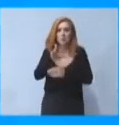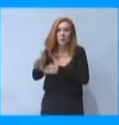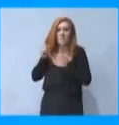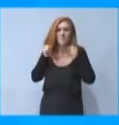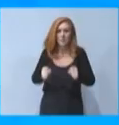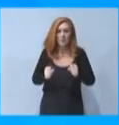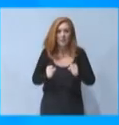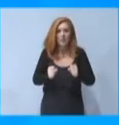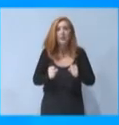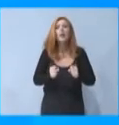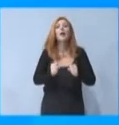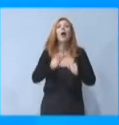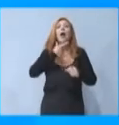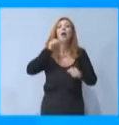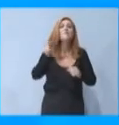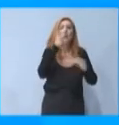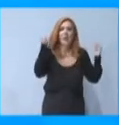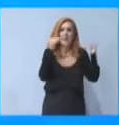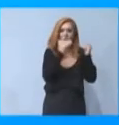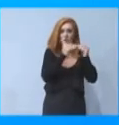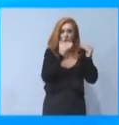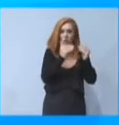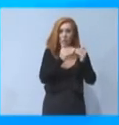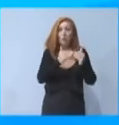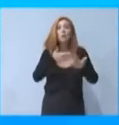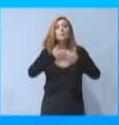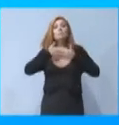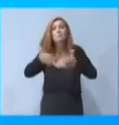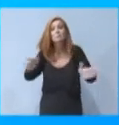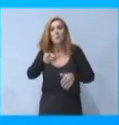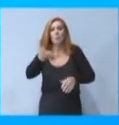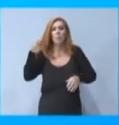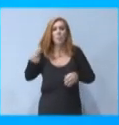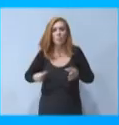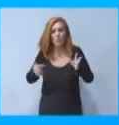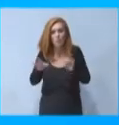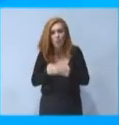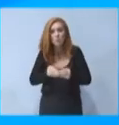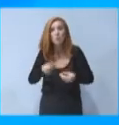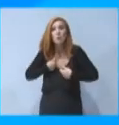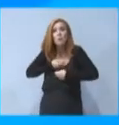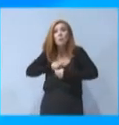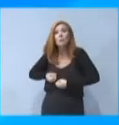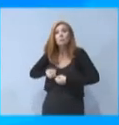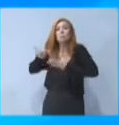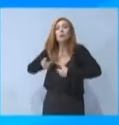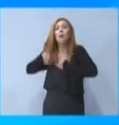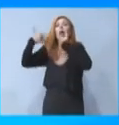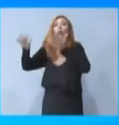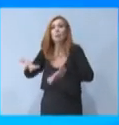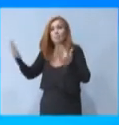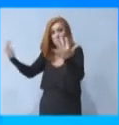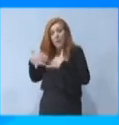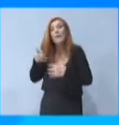Ισότητα στις ευκαιρίες, ανοιχτή πρόταση στη γνώση, εξωστρέφεια και διεύρυνση της